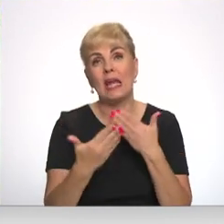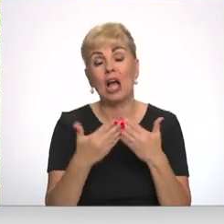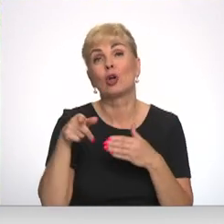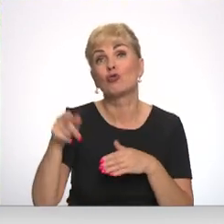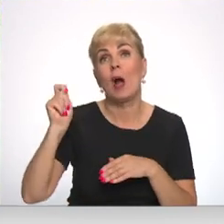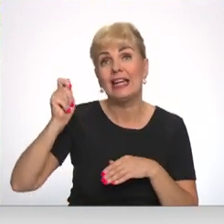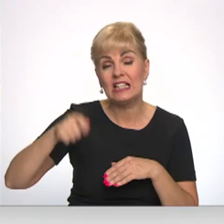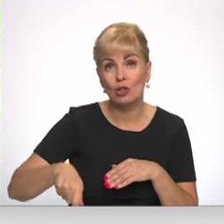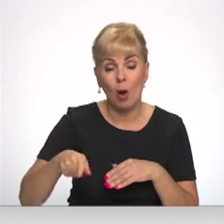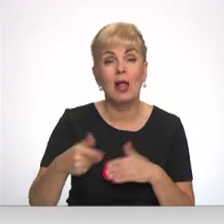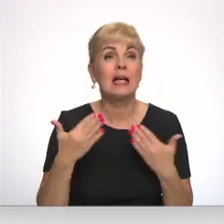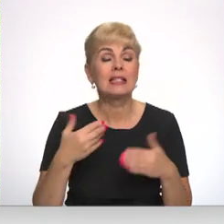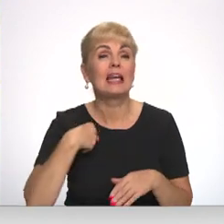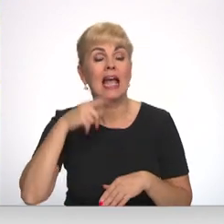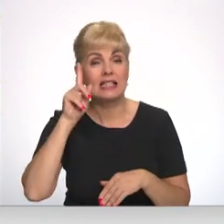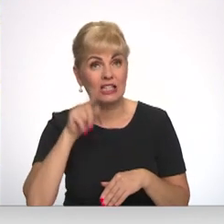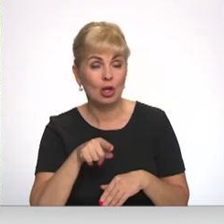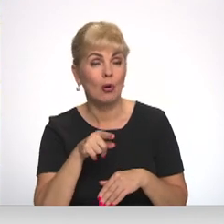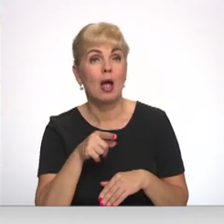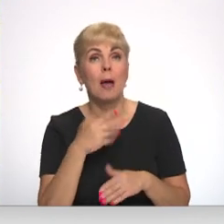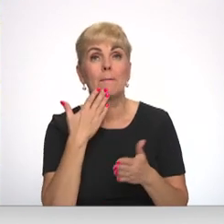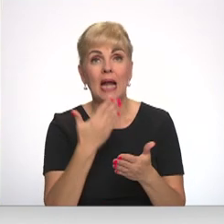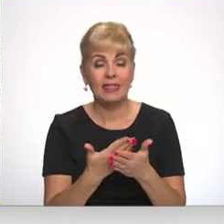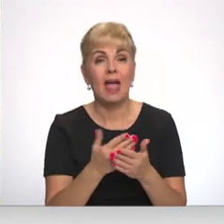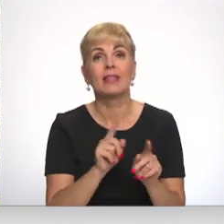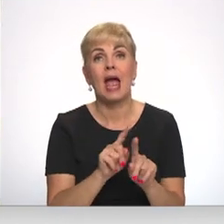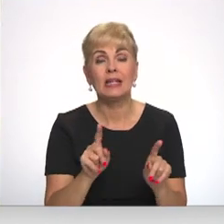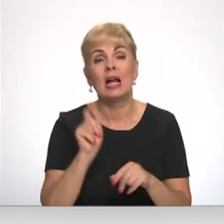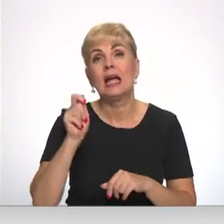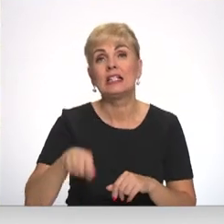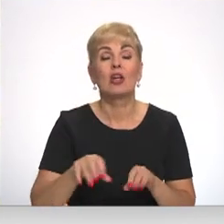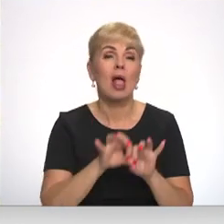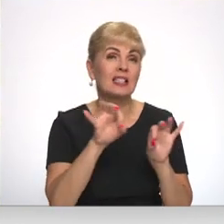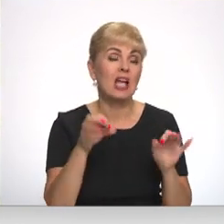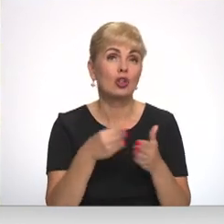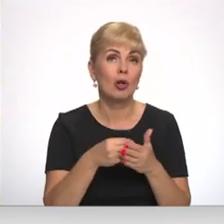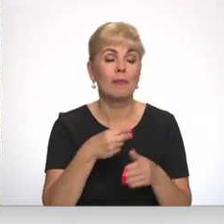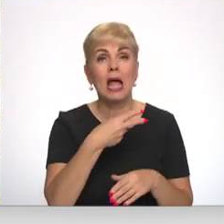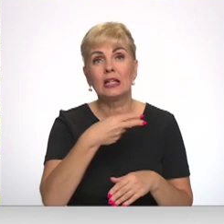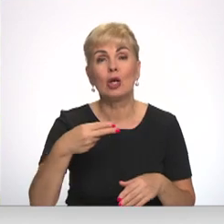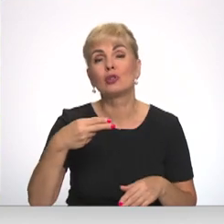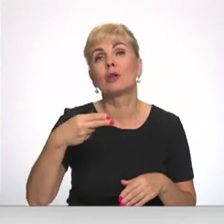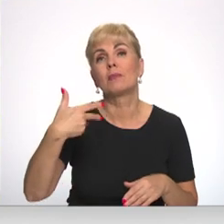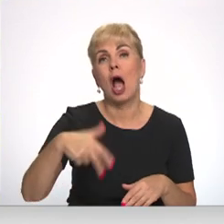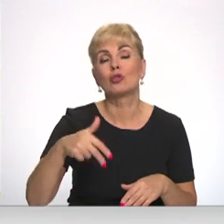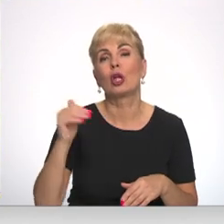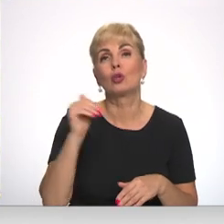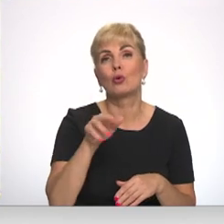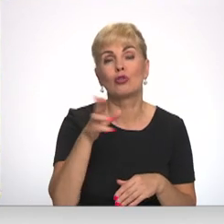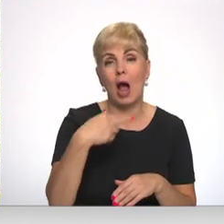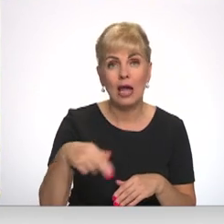izsoli. Cik man ir zināms, tad pretendenti ir. Izsos sākuma cena ir 280 tūkstoši eiro.